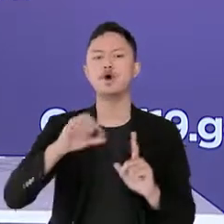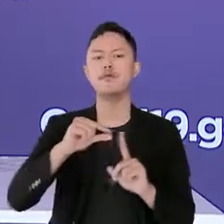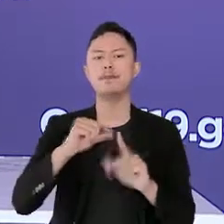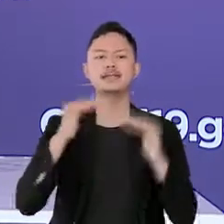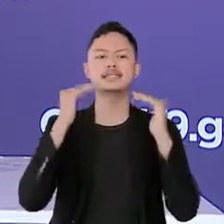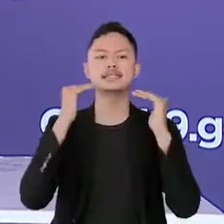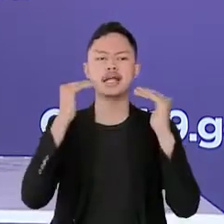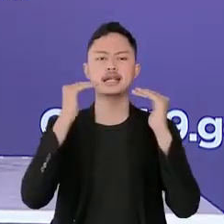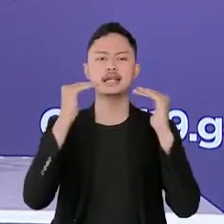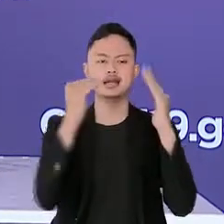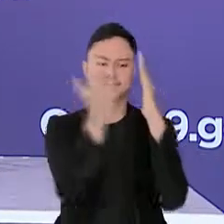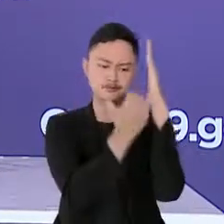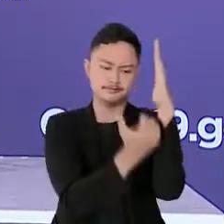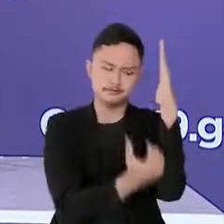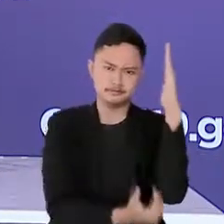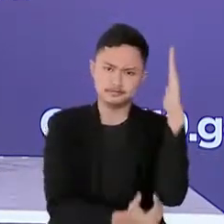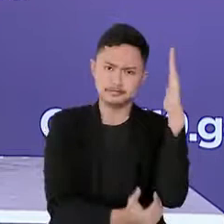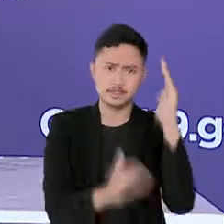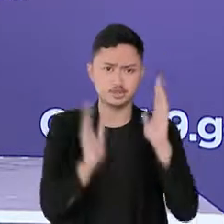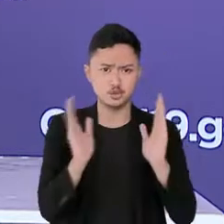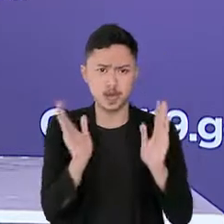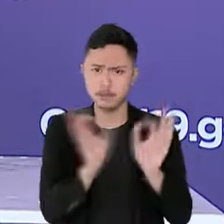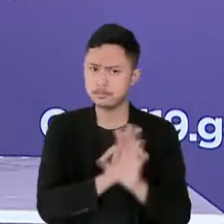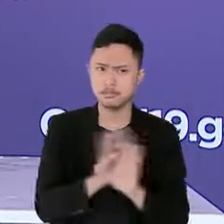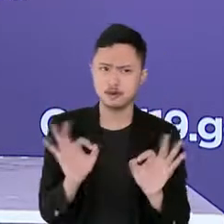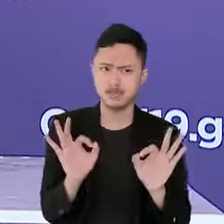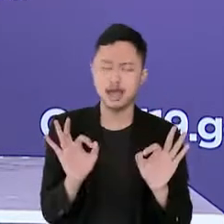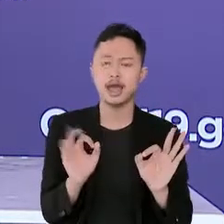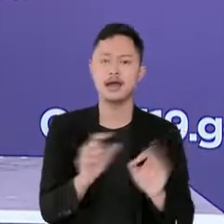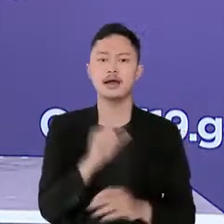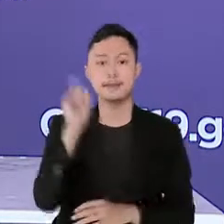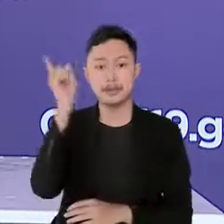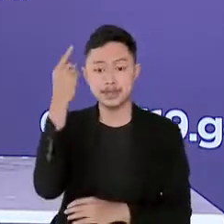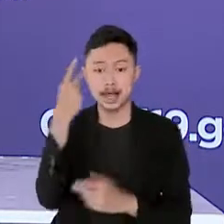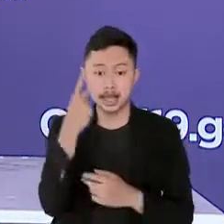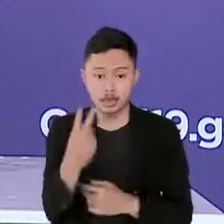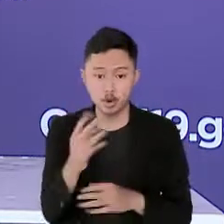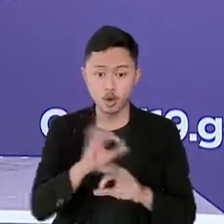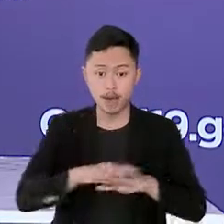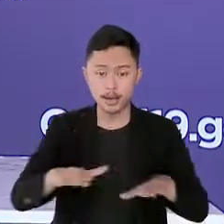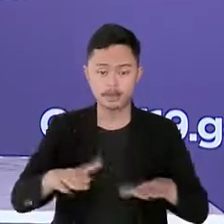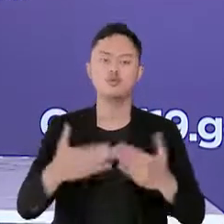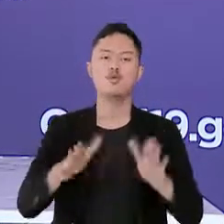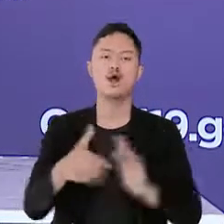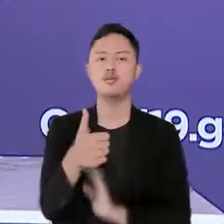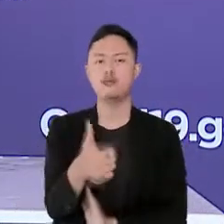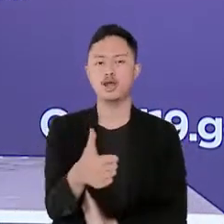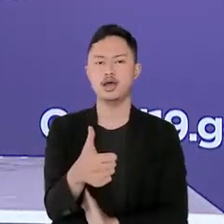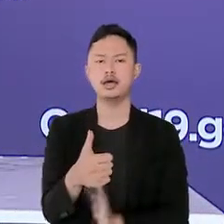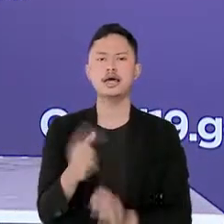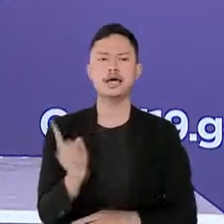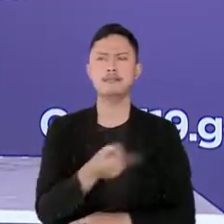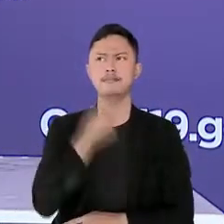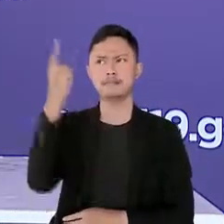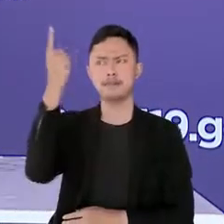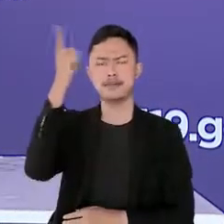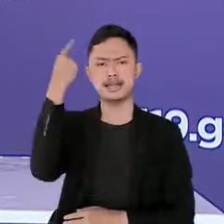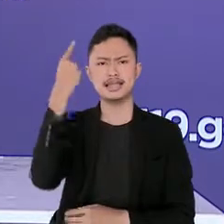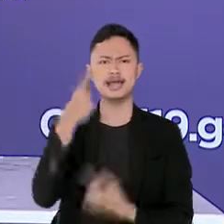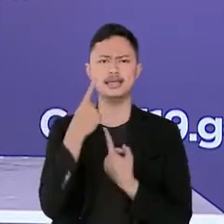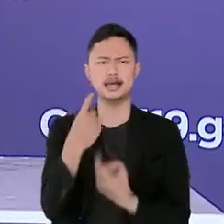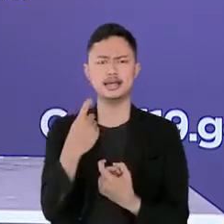dan kesehatan yang terstandarisasi pemerintah yakin bangsa Indonesia mampu terlatih menjadi adaptif